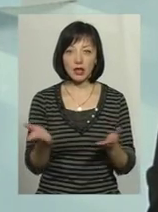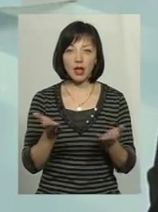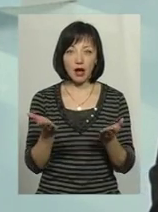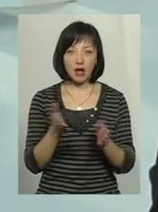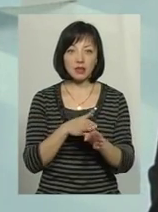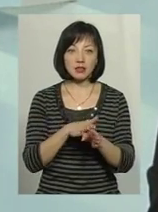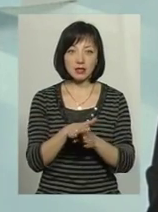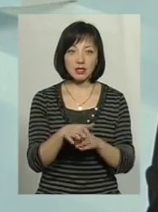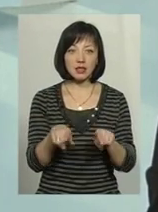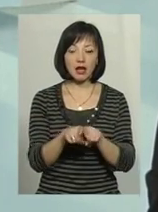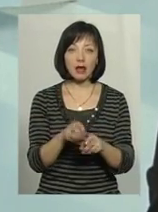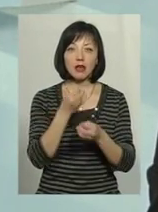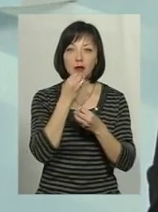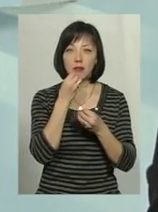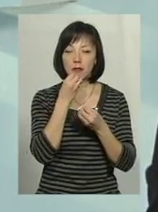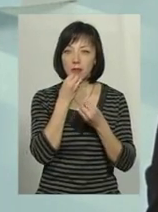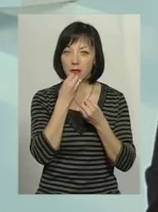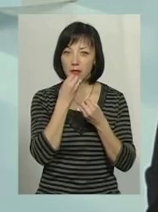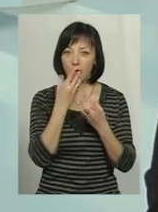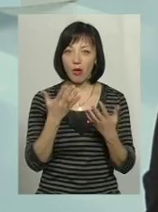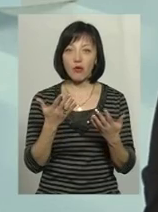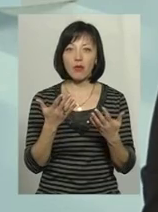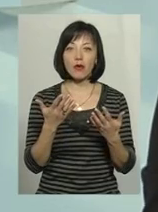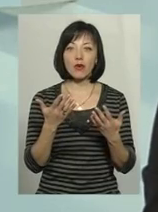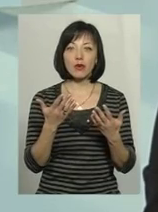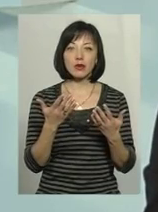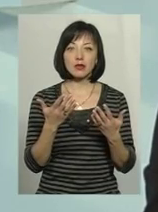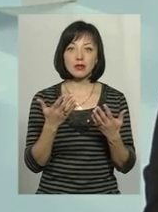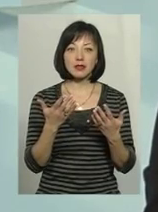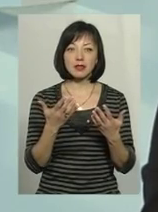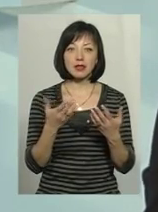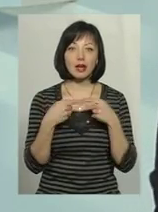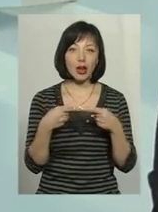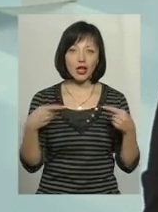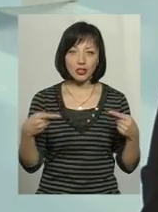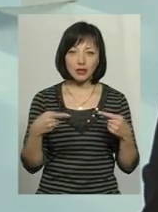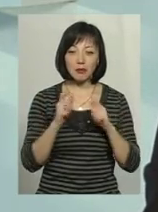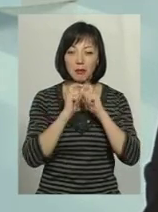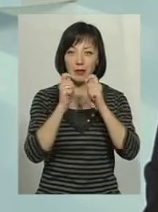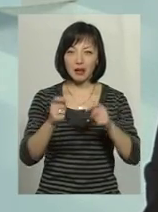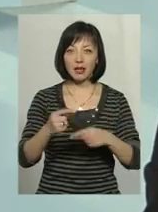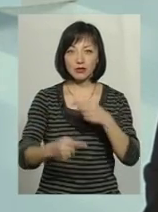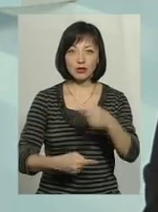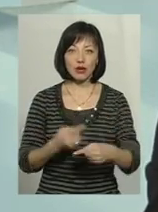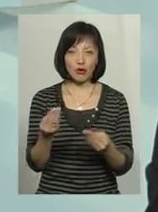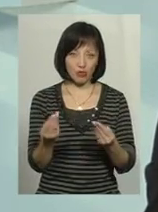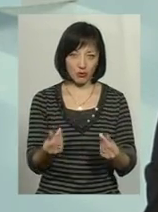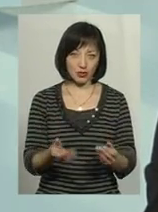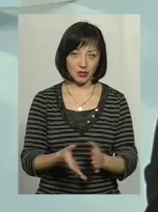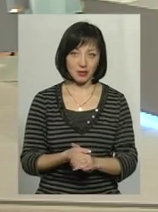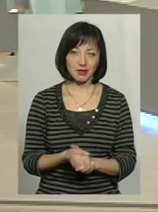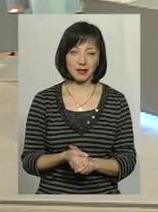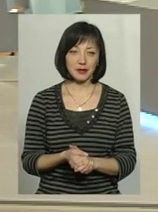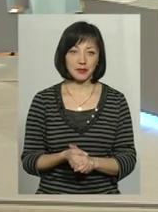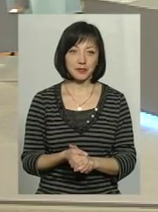здійснила такі благородні речі, як передачу грошових коштів спадщину.